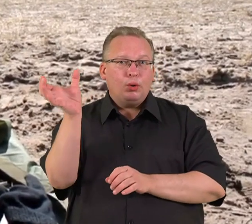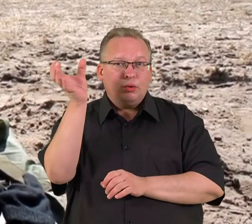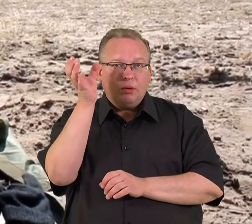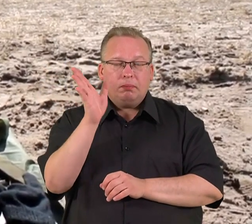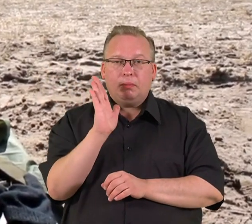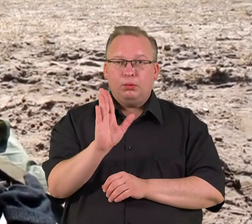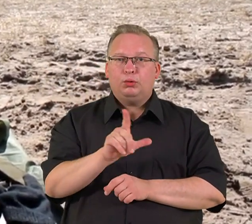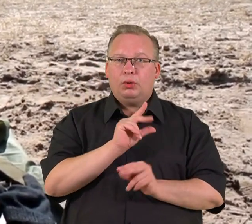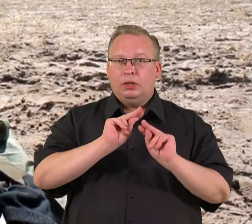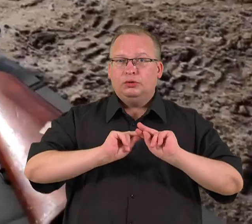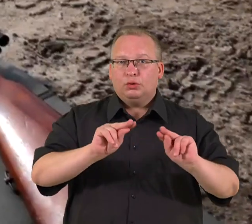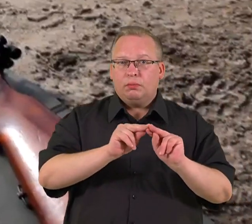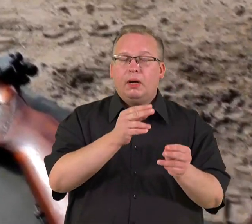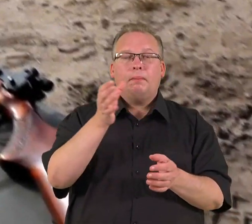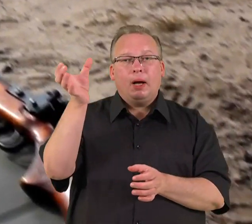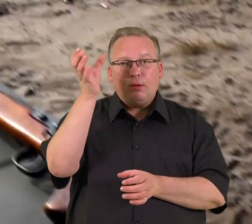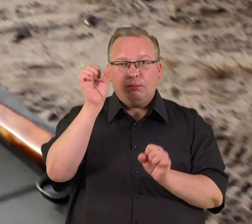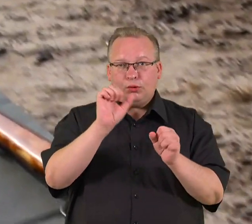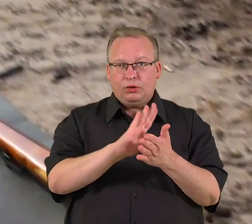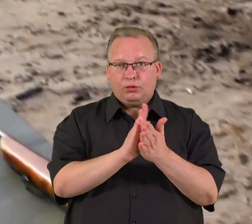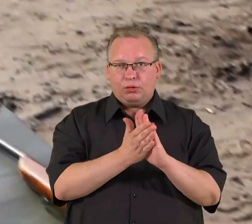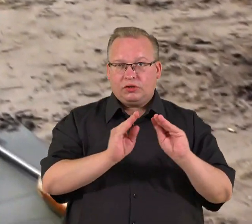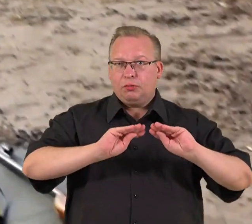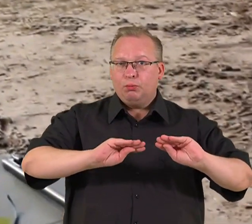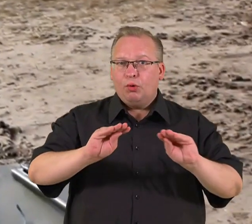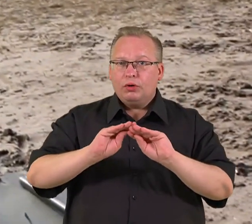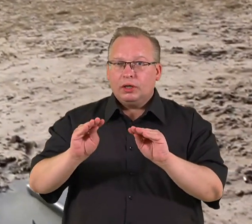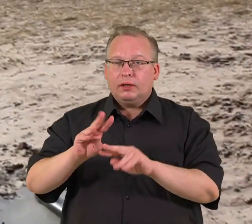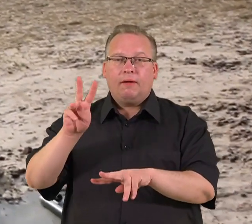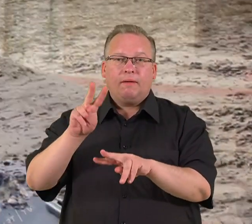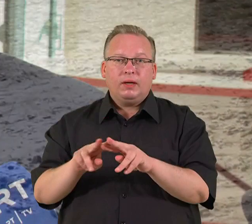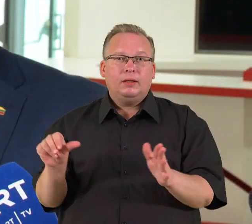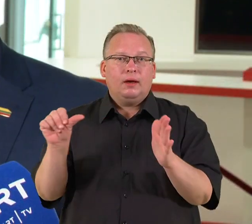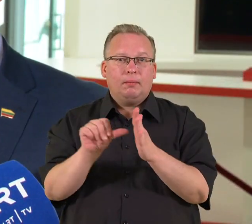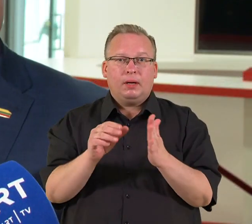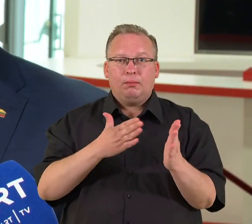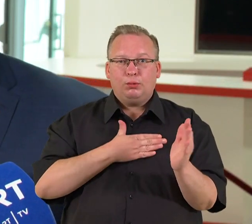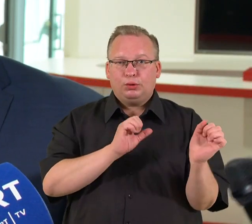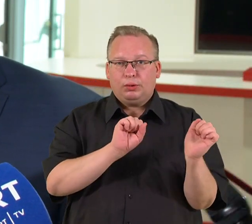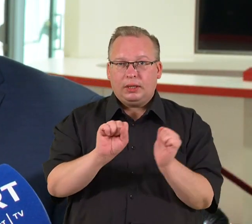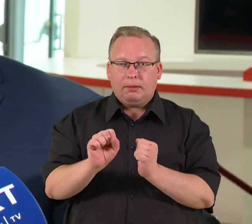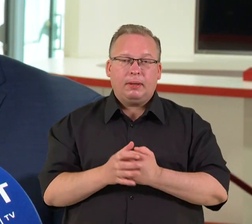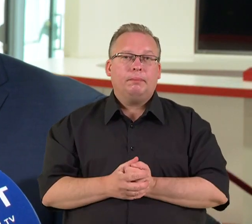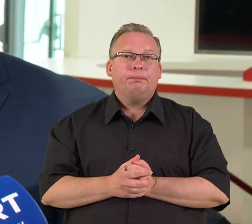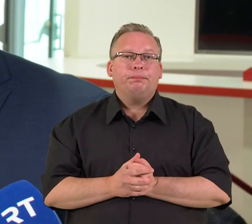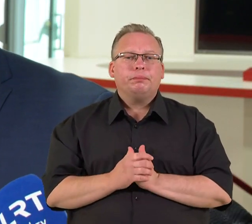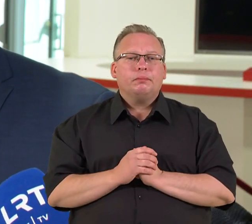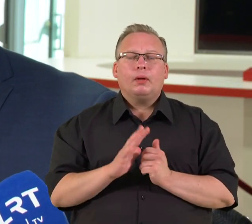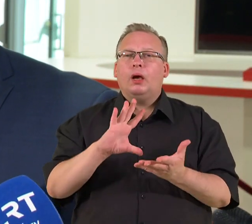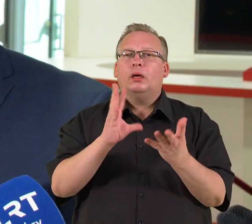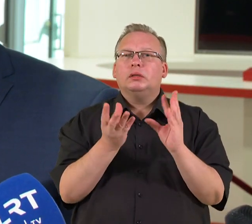ten būtų instruktoriai pagal tas kompetencijos ir galėtų žmonės ruošti ir jiems domatyti tikrą vietą vaidmenį mūsų gynybos sistemą. Tai kiekvienas žmogus gal yra įstyvėta,